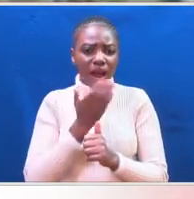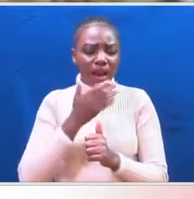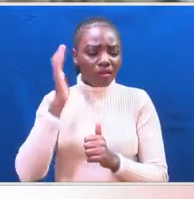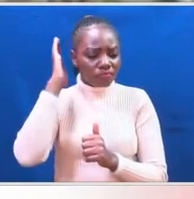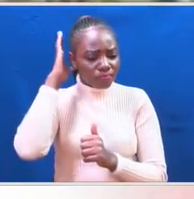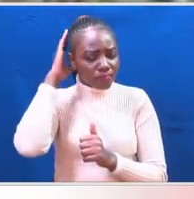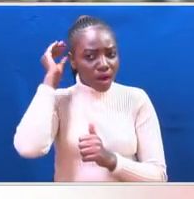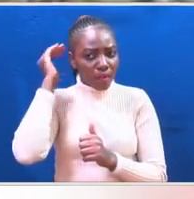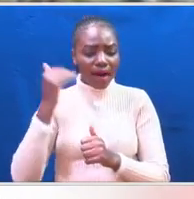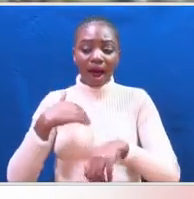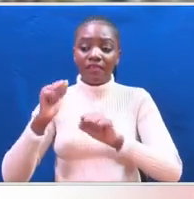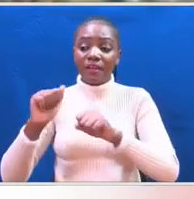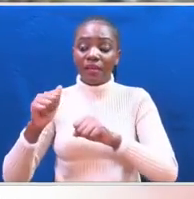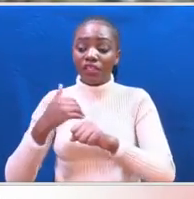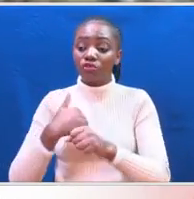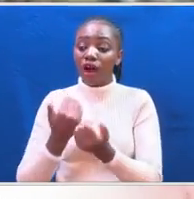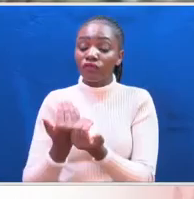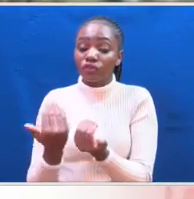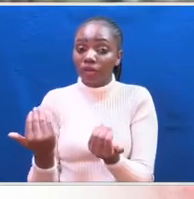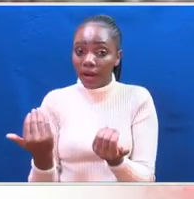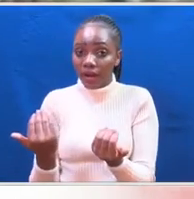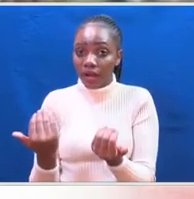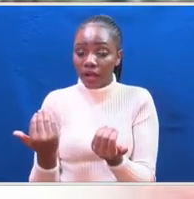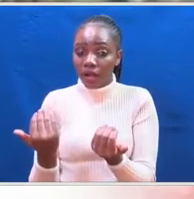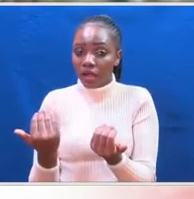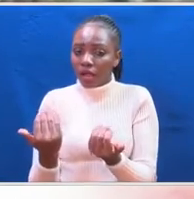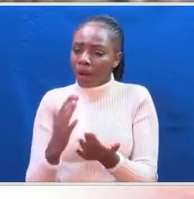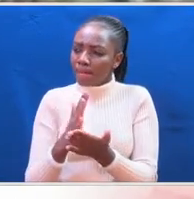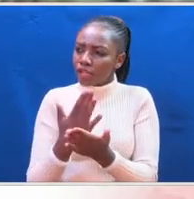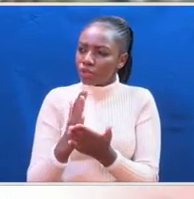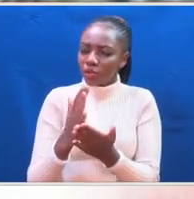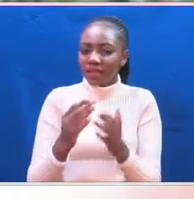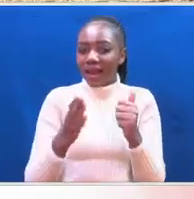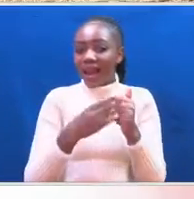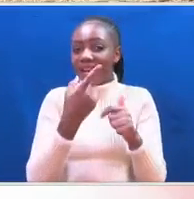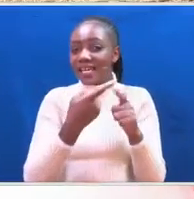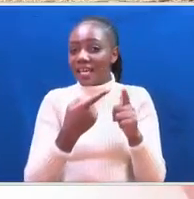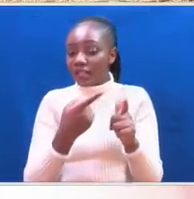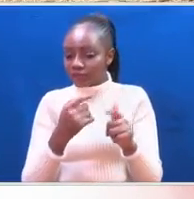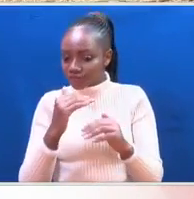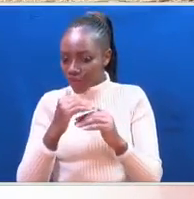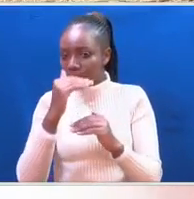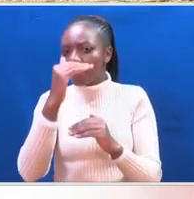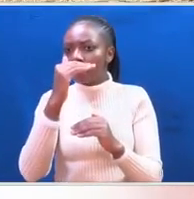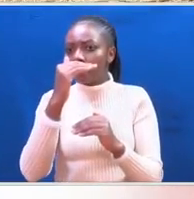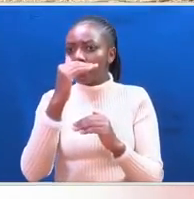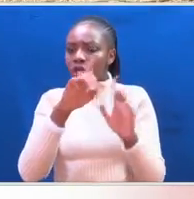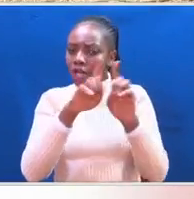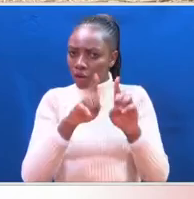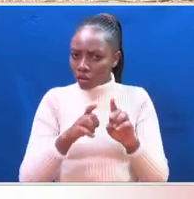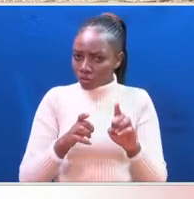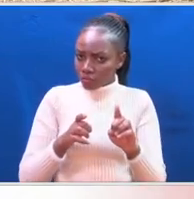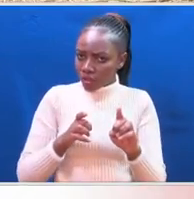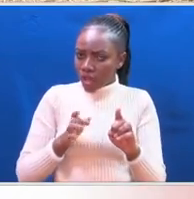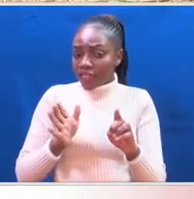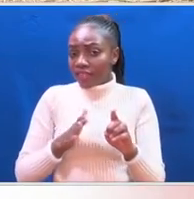kuansa kupata chike, hakiwa wakati ya miyakatisa, kuenderea na mbere. Kike yao wanaansa kuwa na